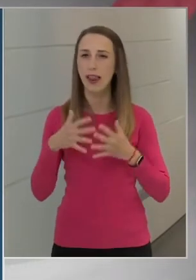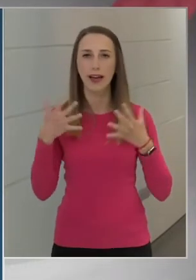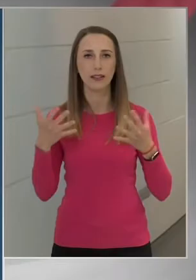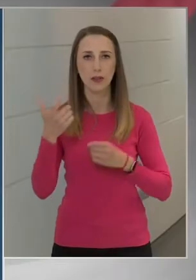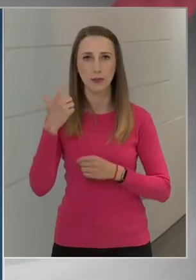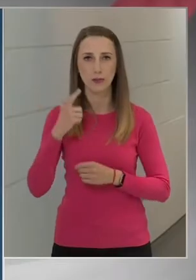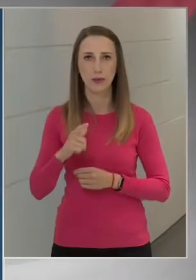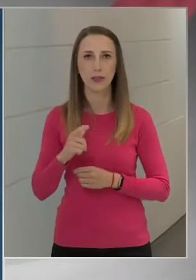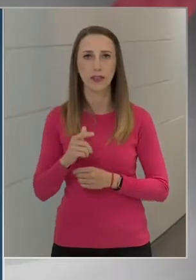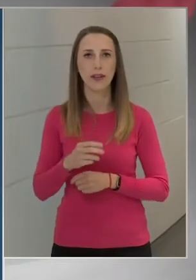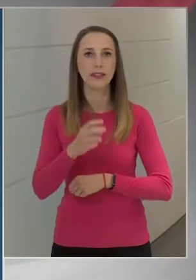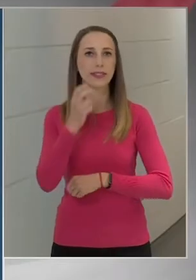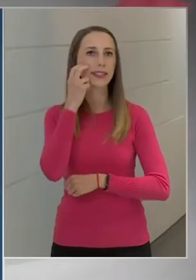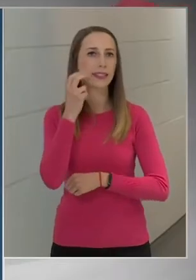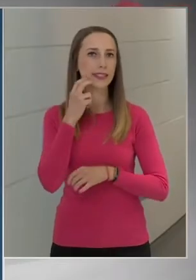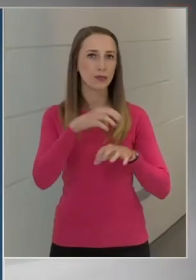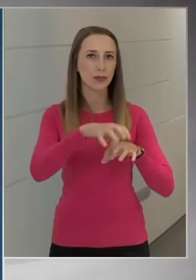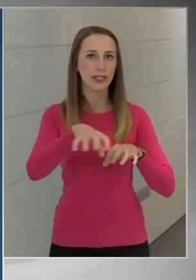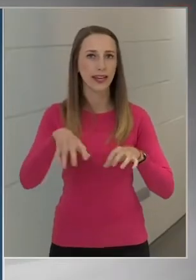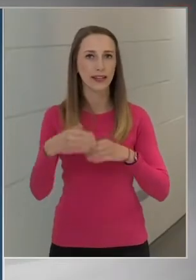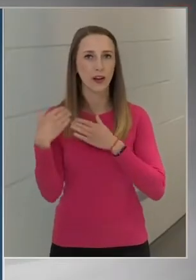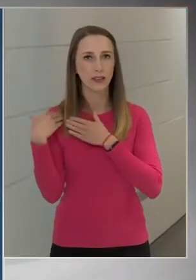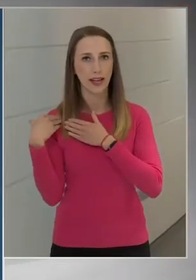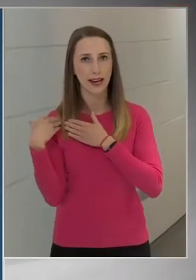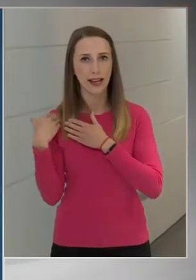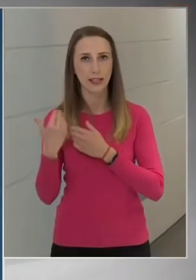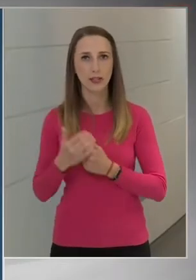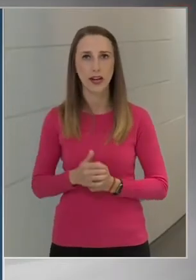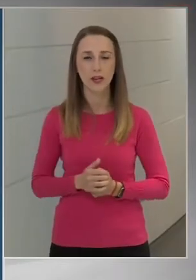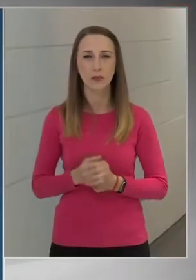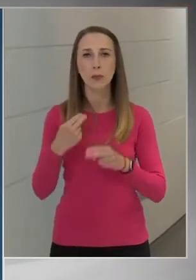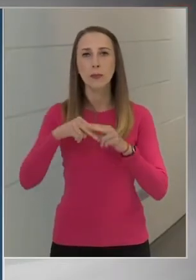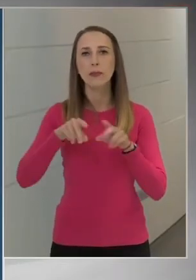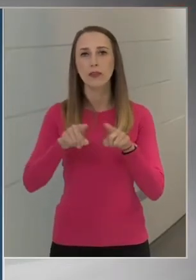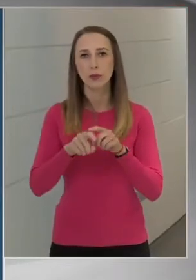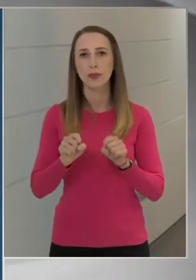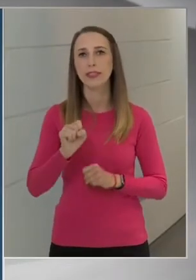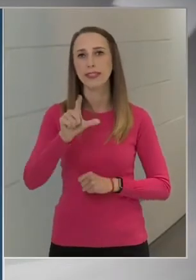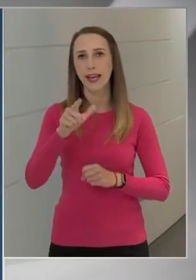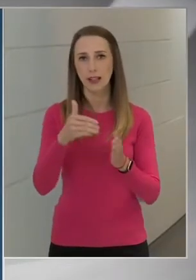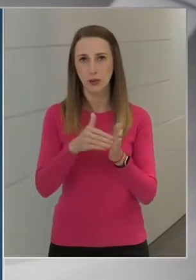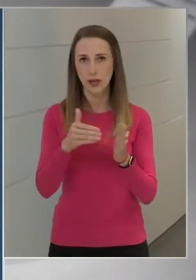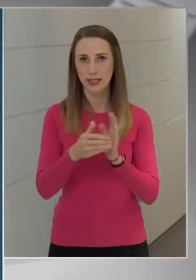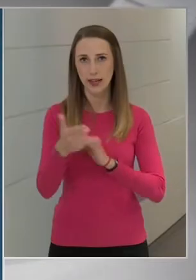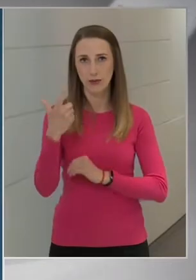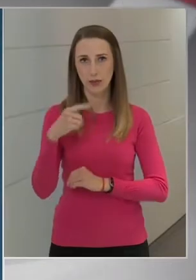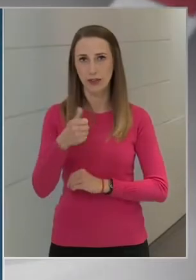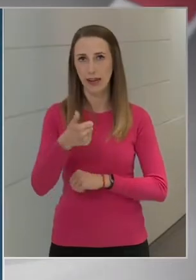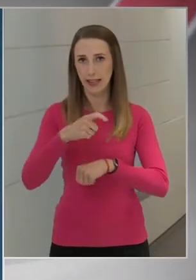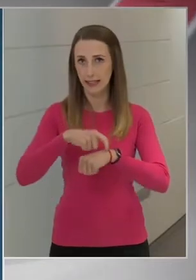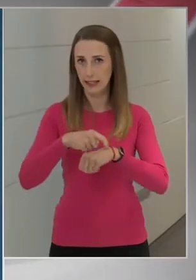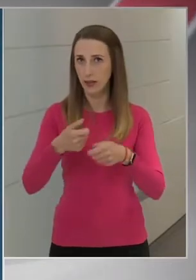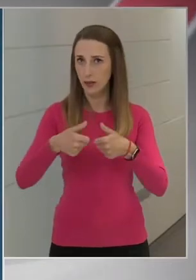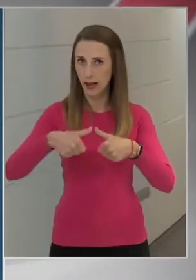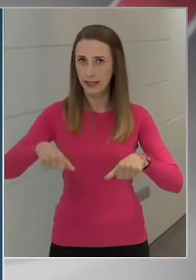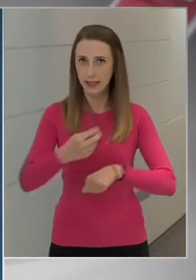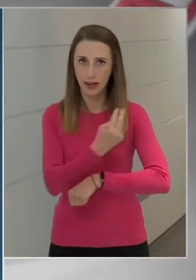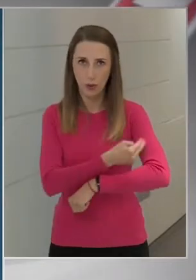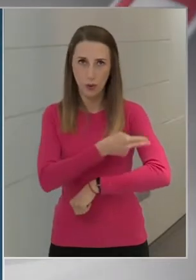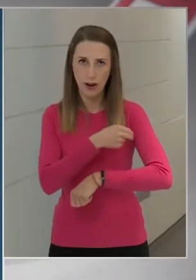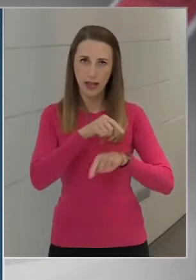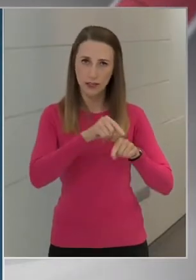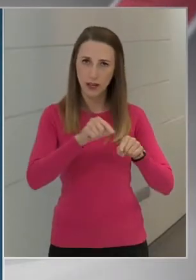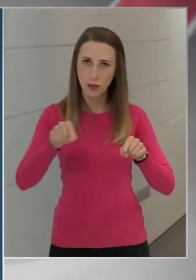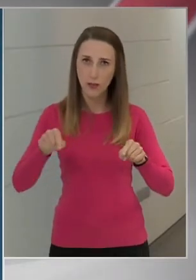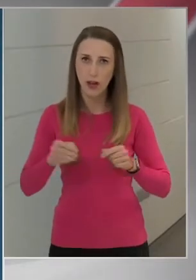volt az intézményeinknek a terhelése, több mint 12 ezeren voltak egyidejüleg a kórházainkban.